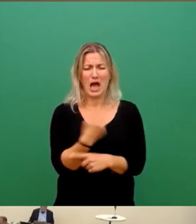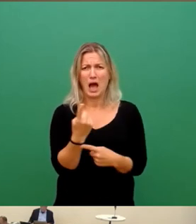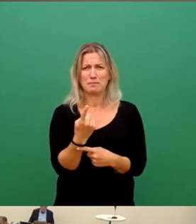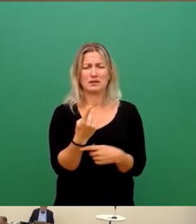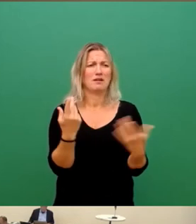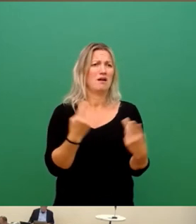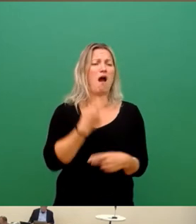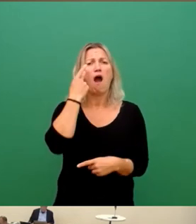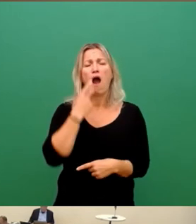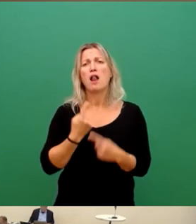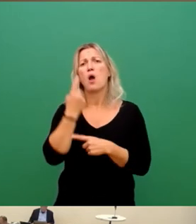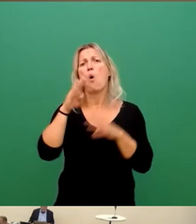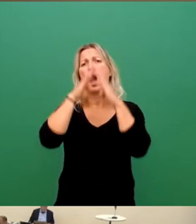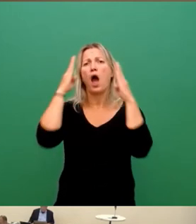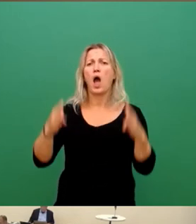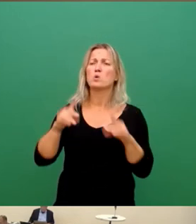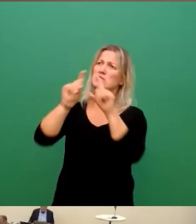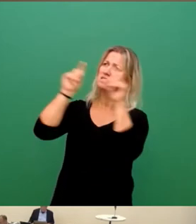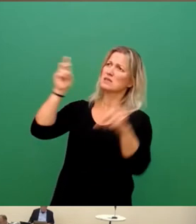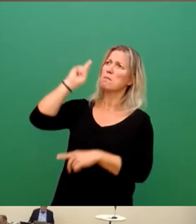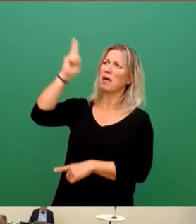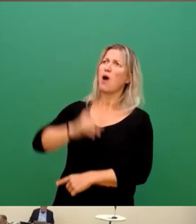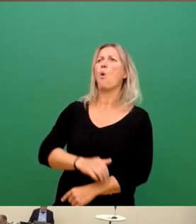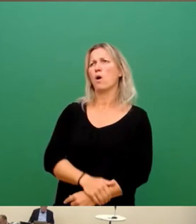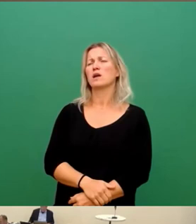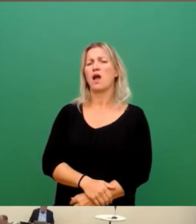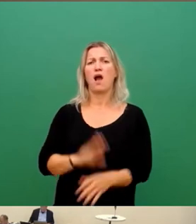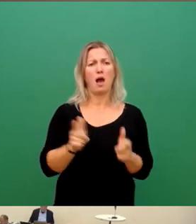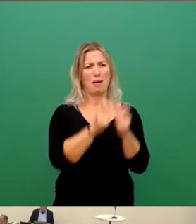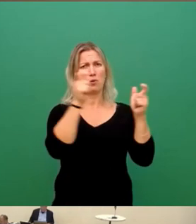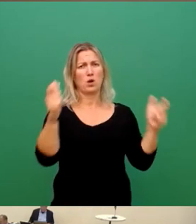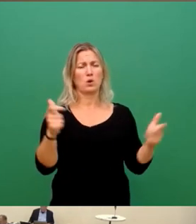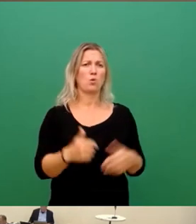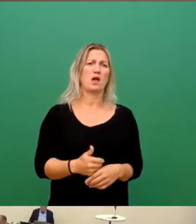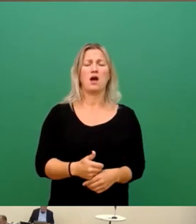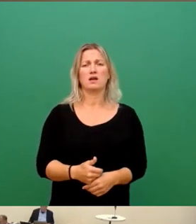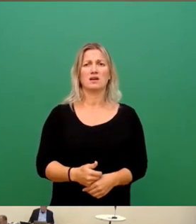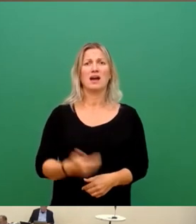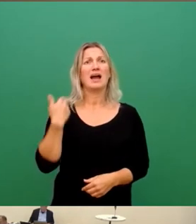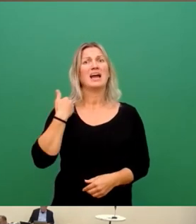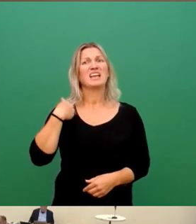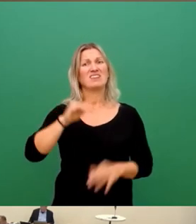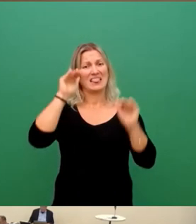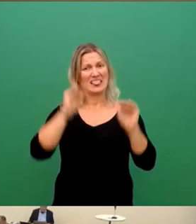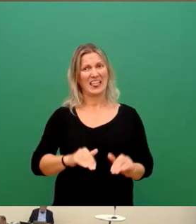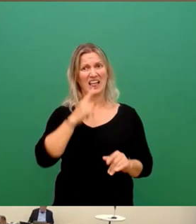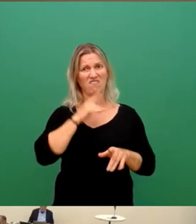Hochhaus dran ist, verstehe ich ja, aber an dieser Brücke. Und, lieber Stefan Kühn, wir hatten Niedrigwasser, Sie wären rangekommen.